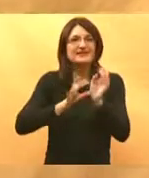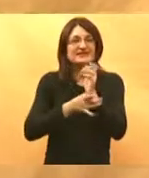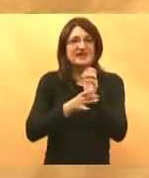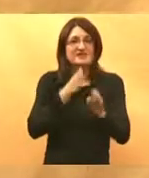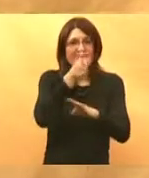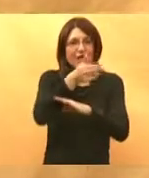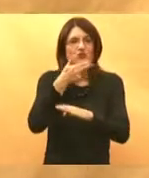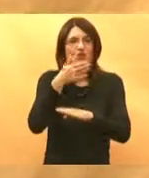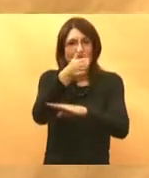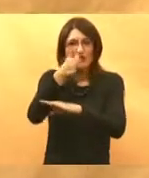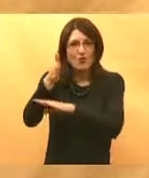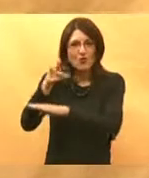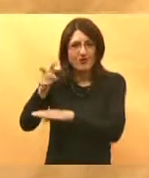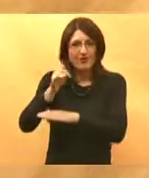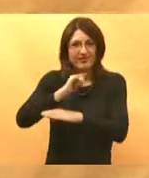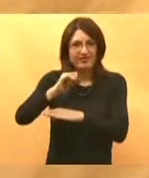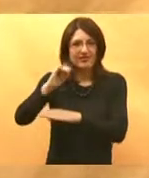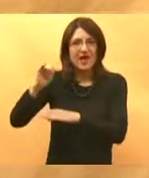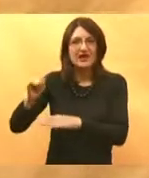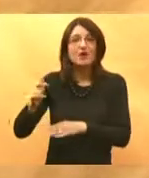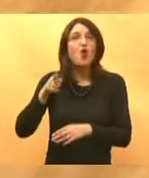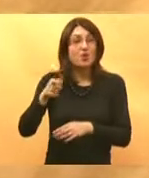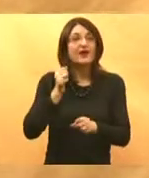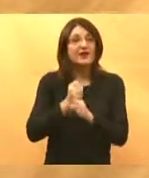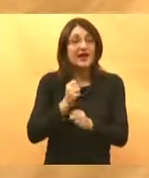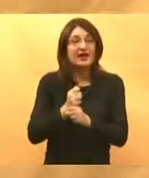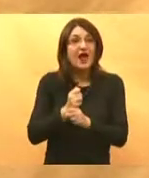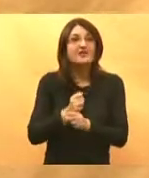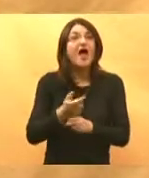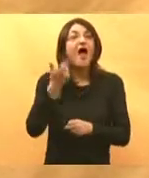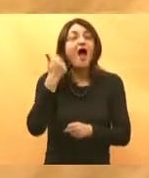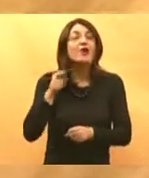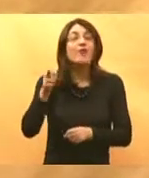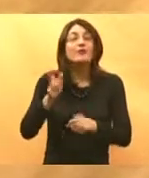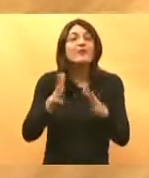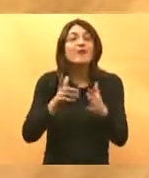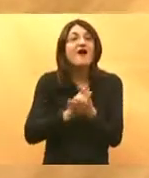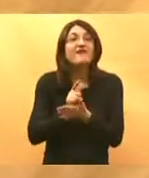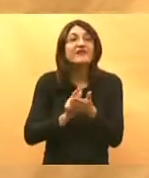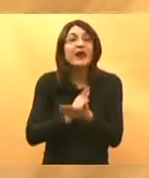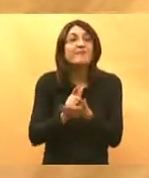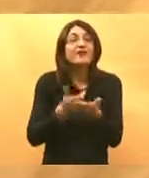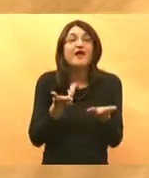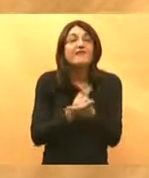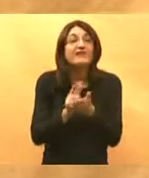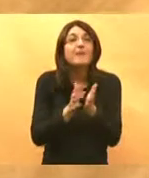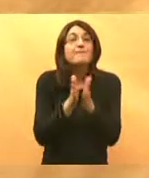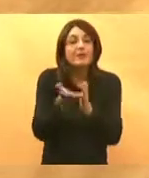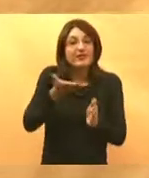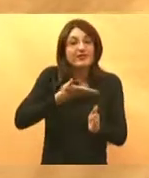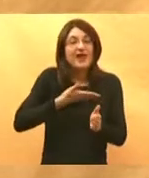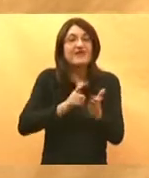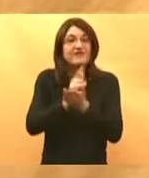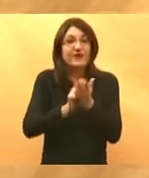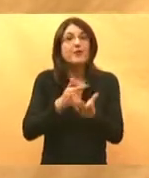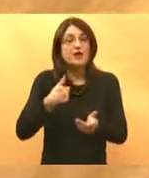lješnika to svakodnevno i rade ali nemaju vremena sve se vraća na to dajte nam stvorite vrijeme pomozite nam da imamo vremen